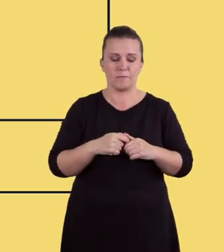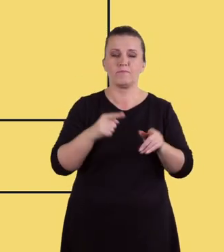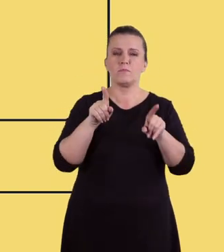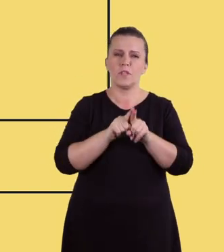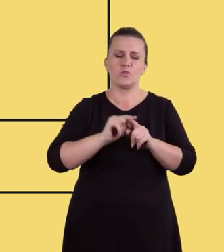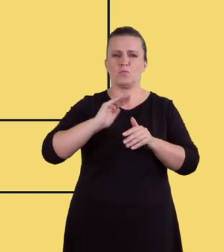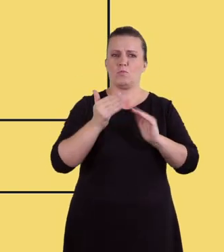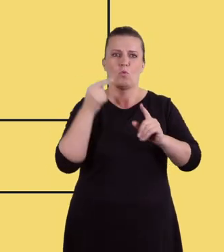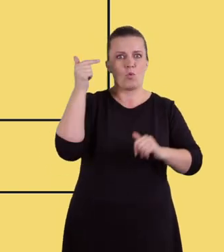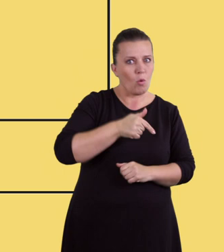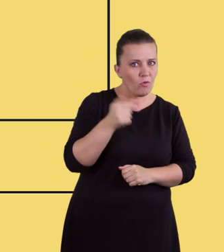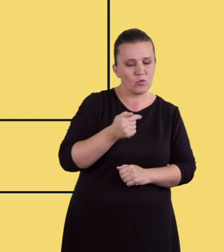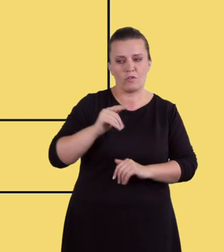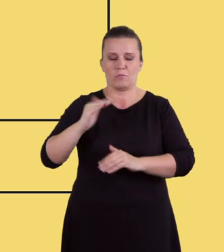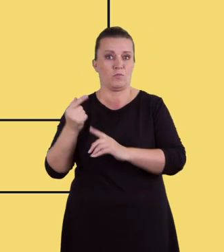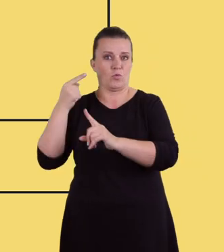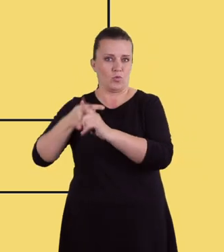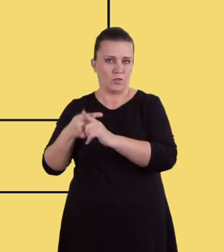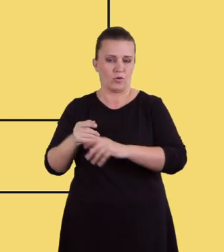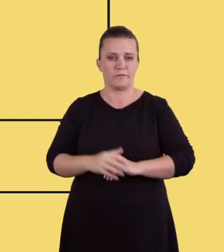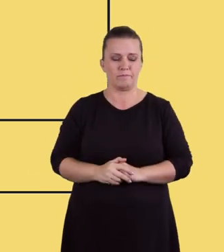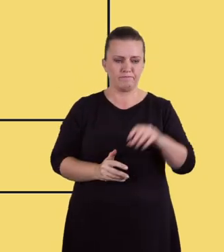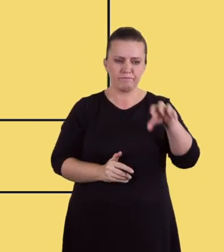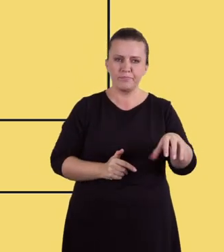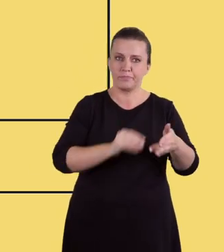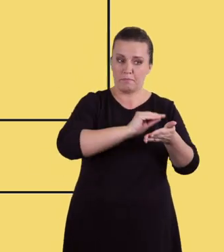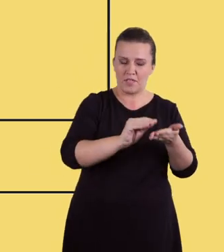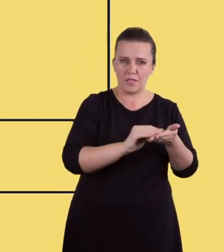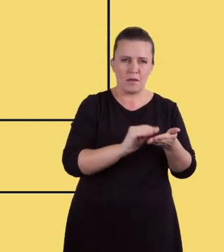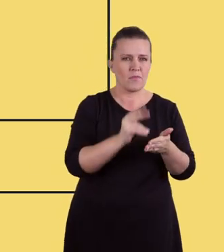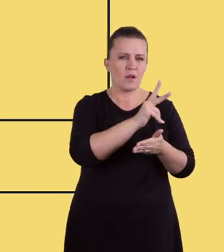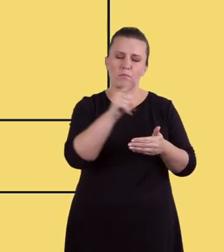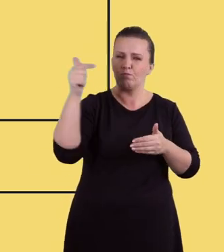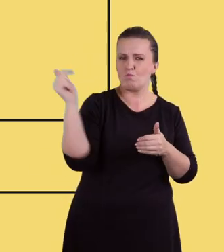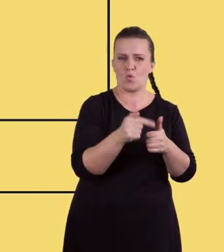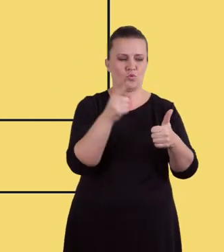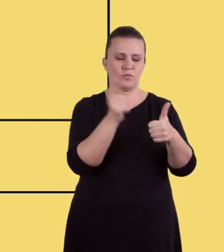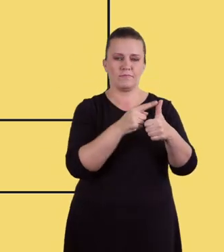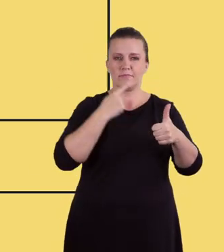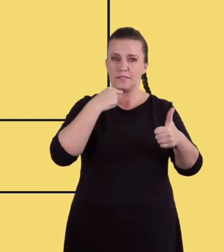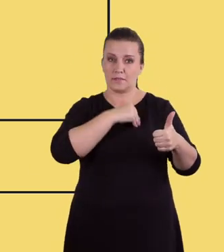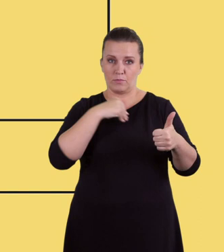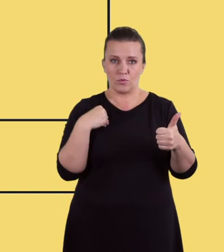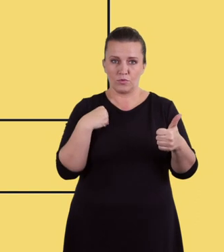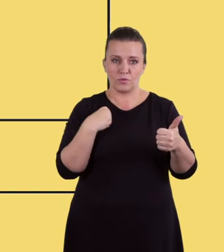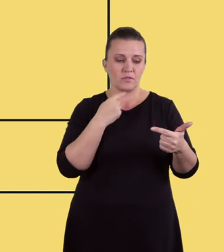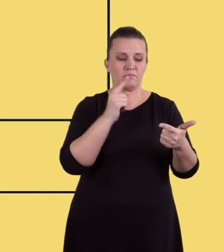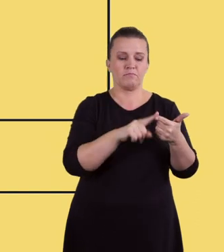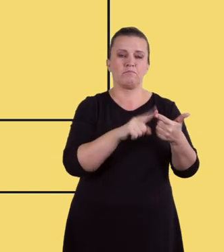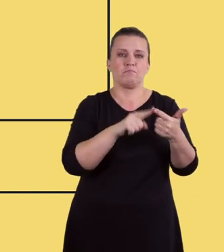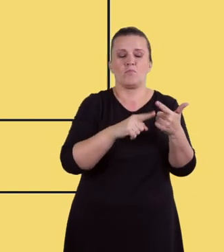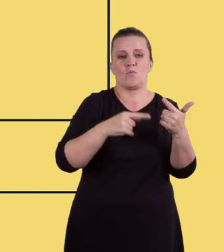obowiązkowych i dodatkowych. W części pisemnej każdy maturzysta przystępuje do egzaminu z języka